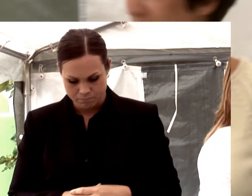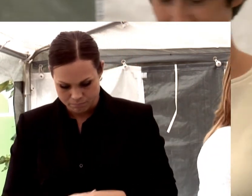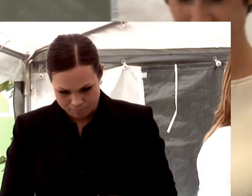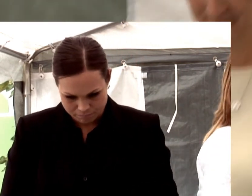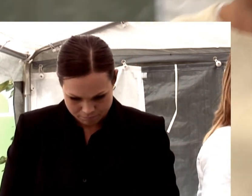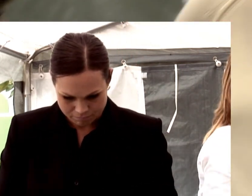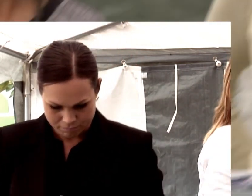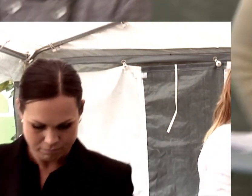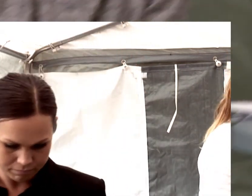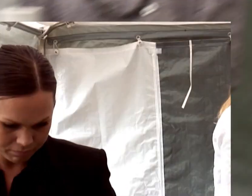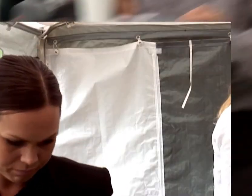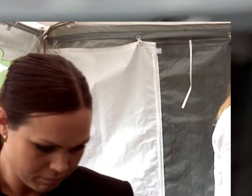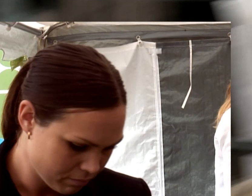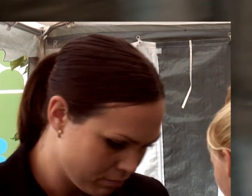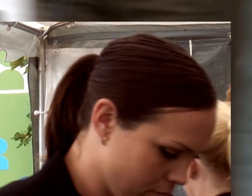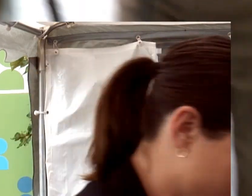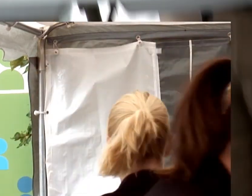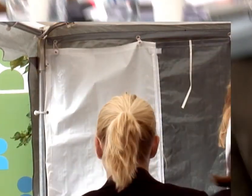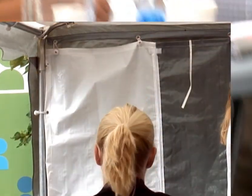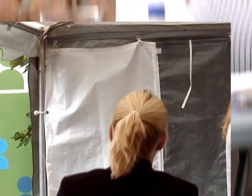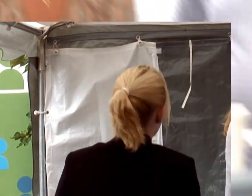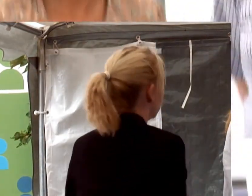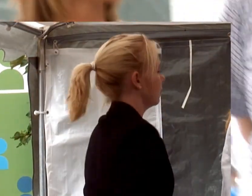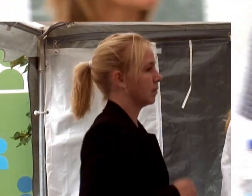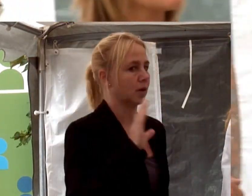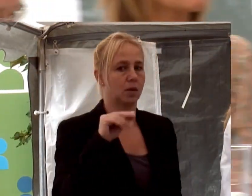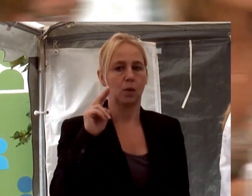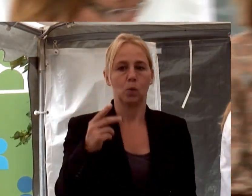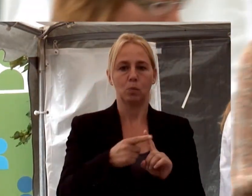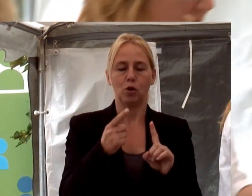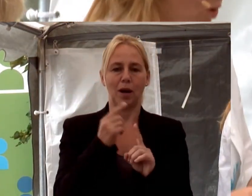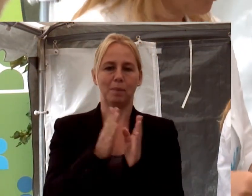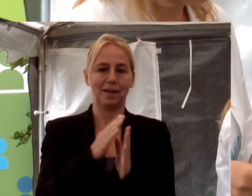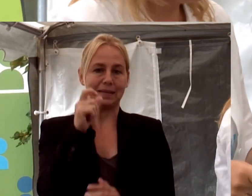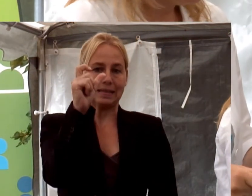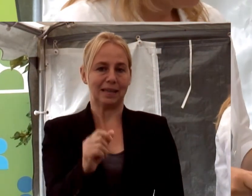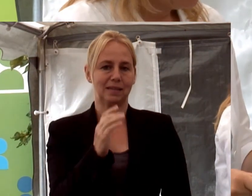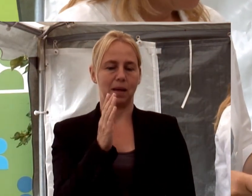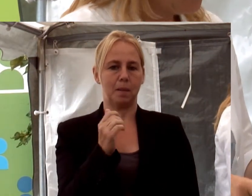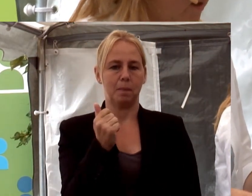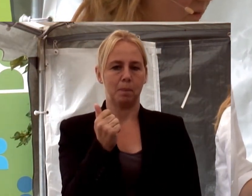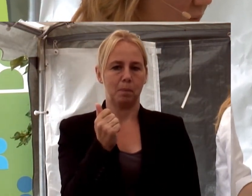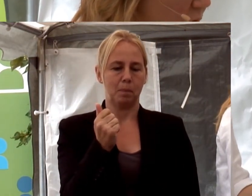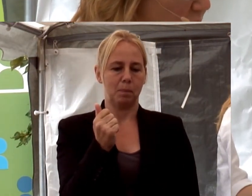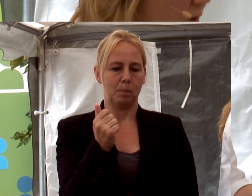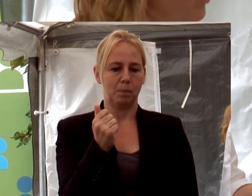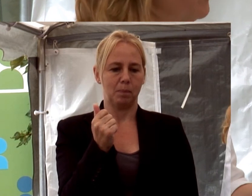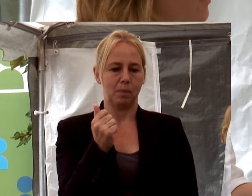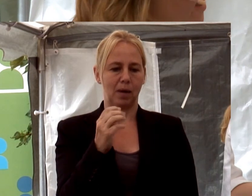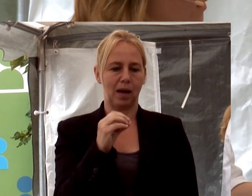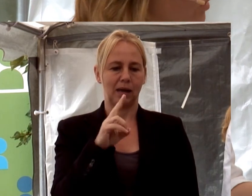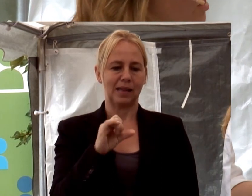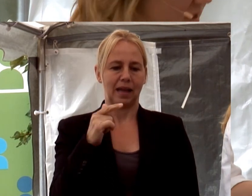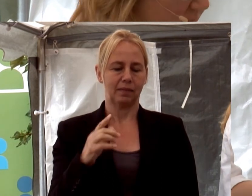Ja, då ska vi börja. Jag tänkte börja med dig Agneta Broberg, diskrimineringsombudsman. Hur